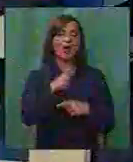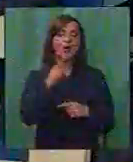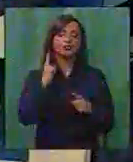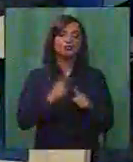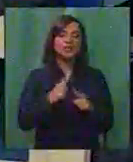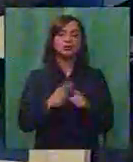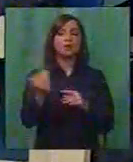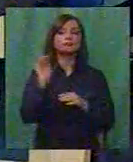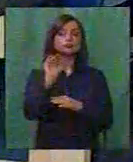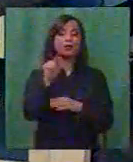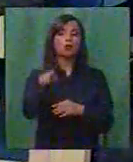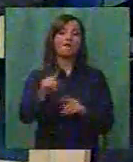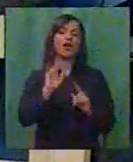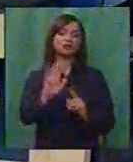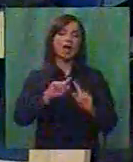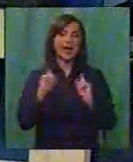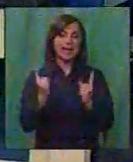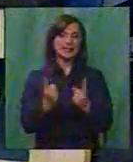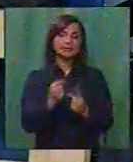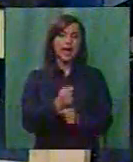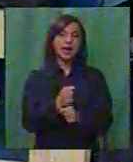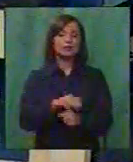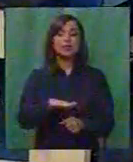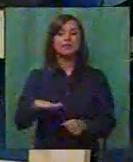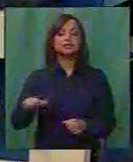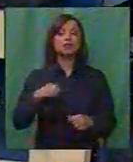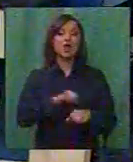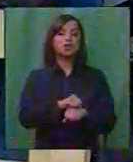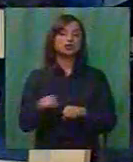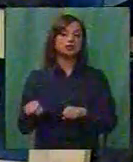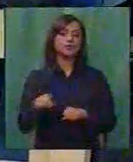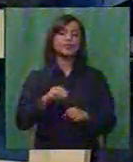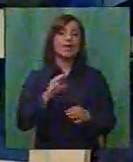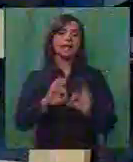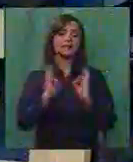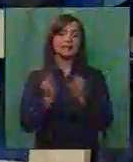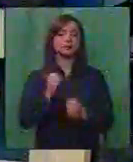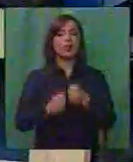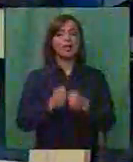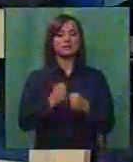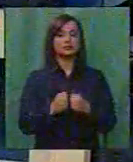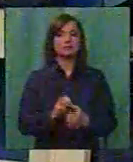што најчесто стигнуваат до вашата канцеларија од децата жртви на семейното населство?